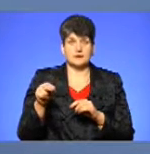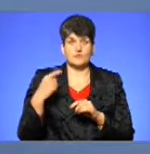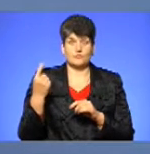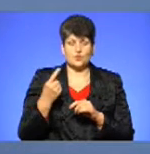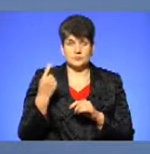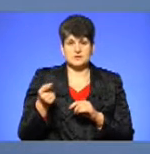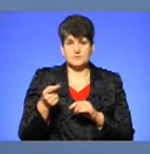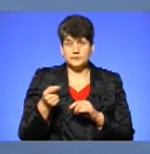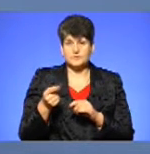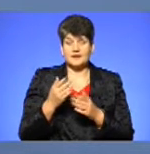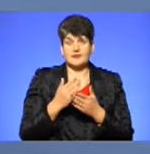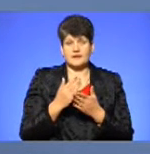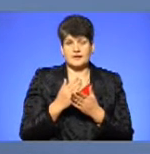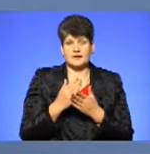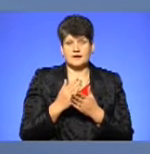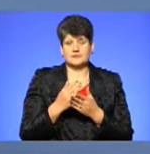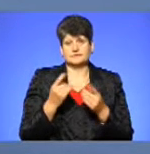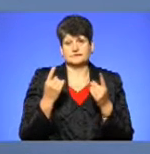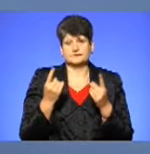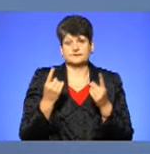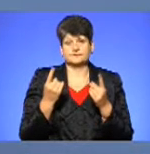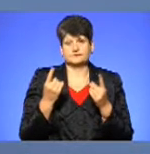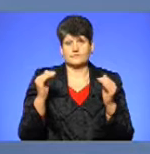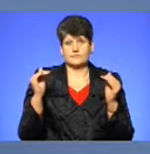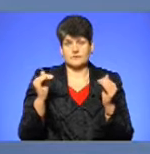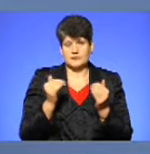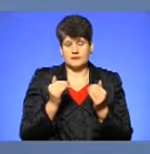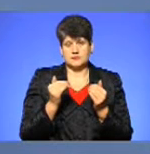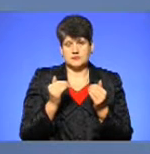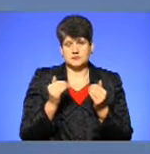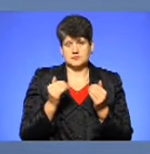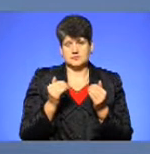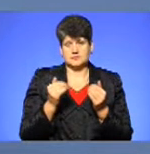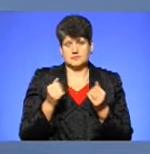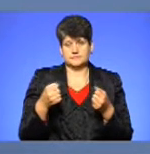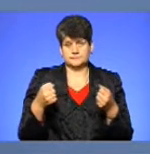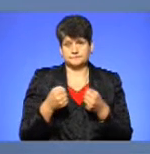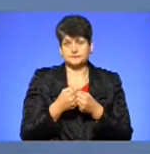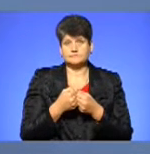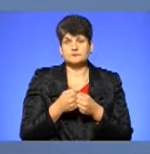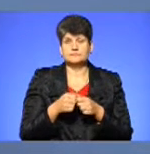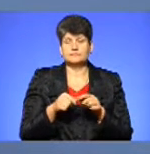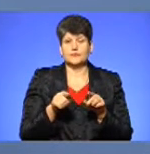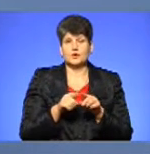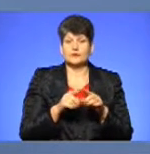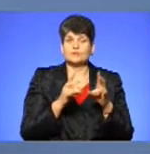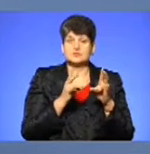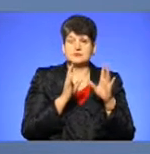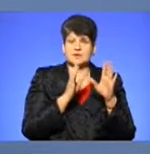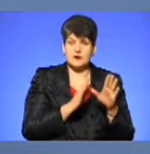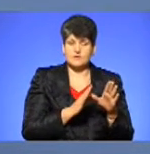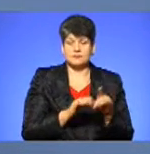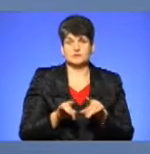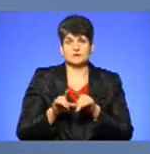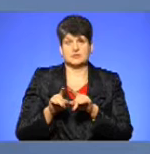Тернопільській, в нас є значне зменшення дорожньо-транспортних пригот, як і з травмованими, так